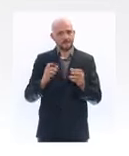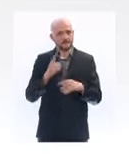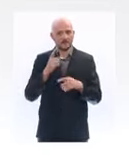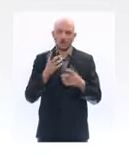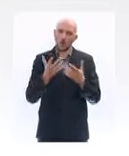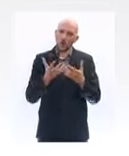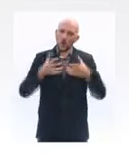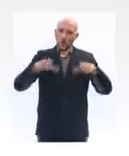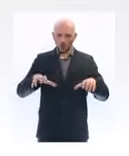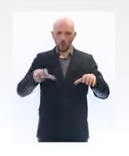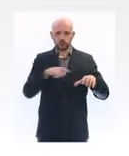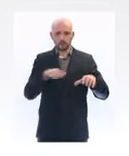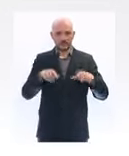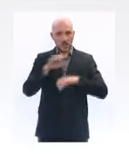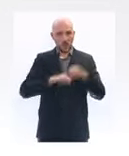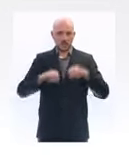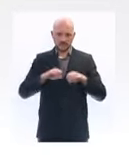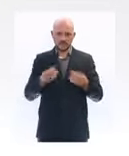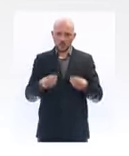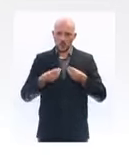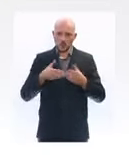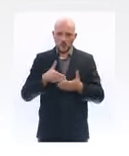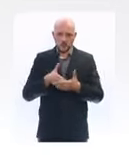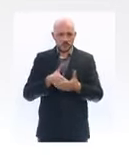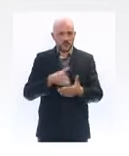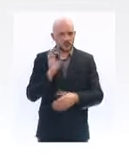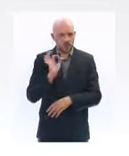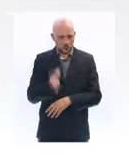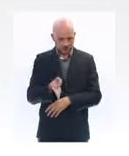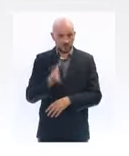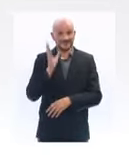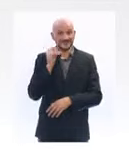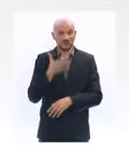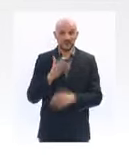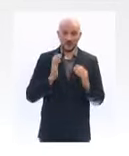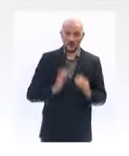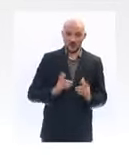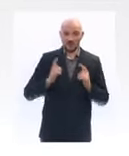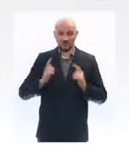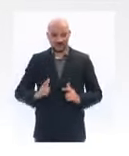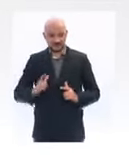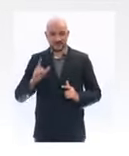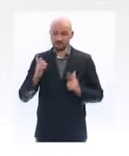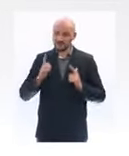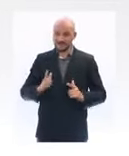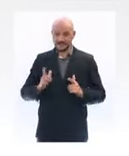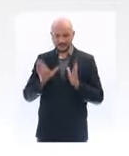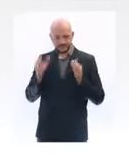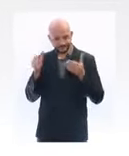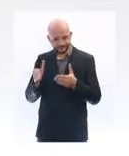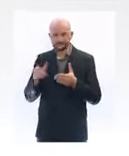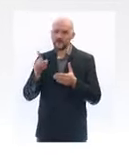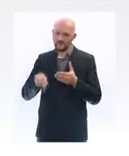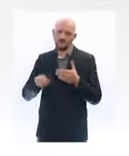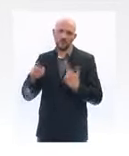la situation est différente en collège et en lycée et nous devons prévoir de la souplesse, notamment pour les lycées, pour qu'ils puissent s'organiser de leur